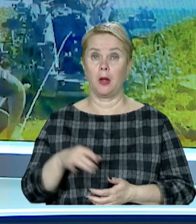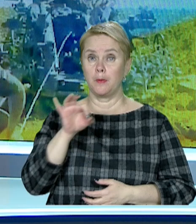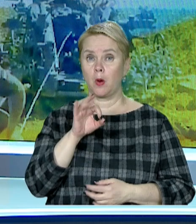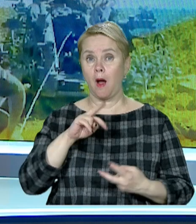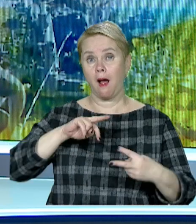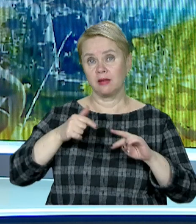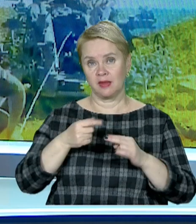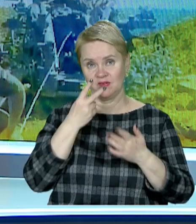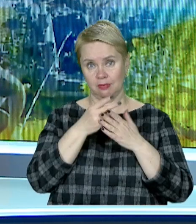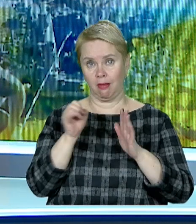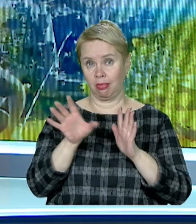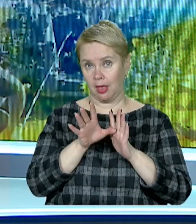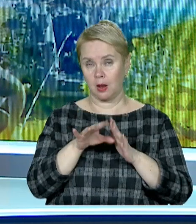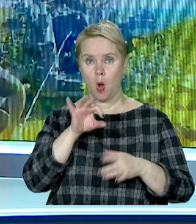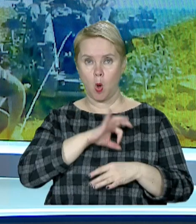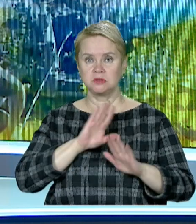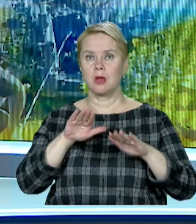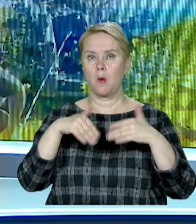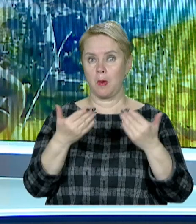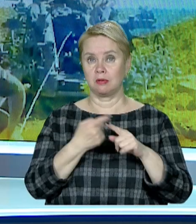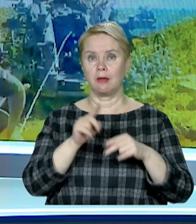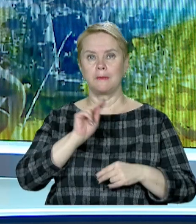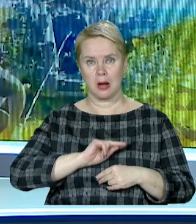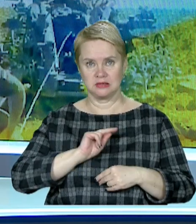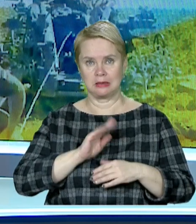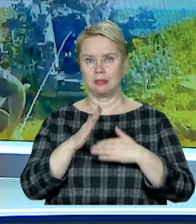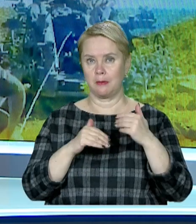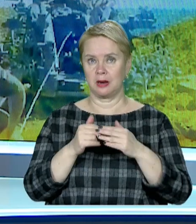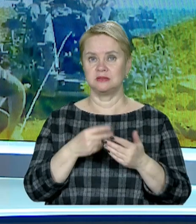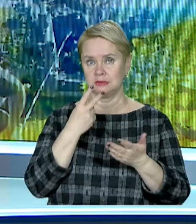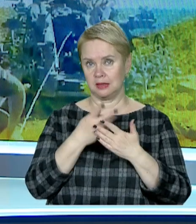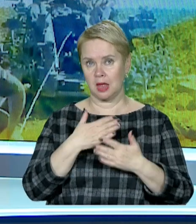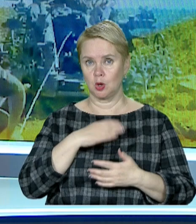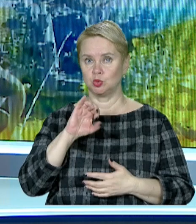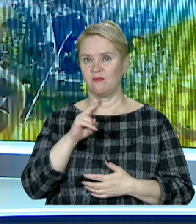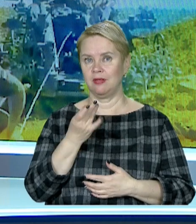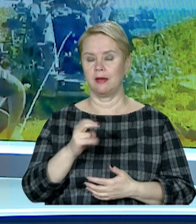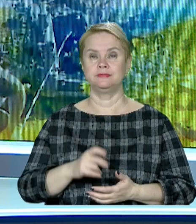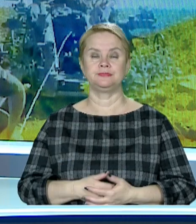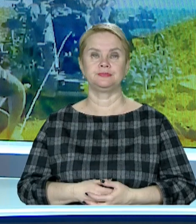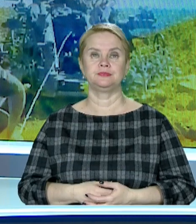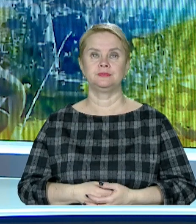альтернативні види енергії та корисні поради, які працюють на практиці, сюжет нашої Софії Куценко.